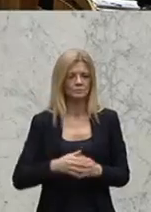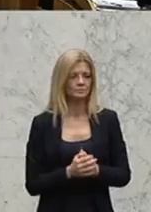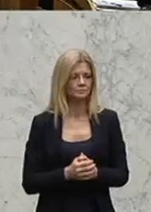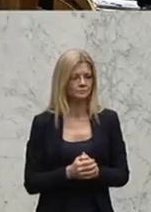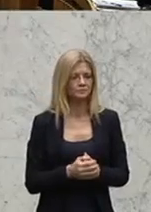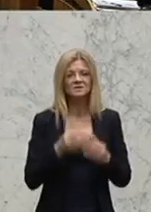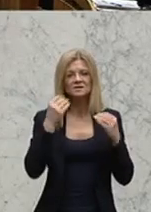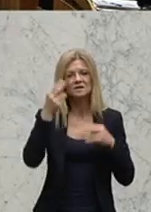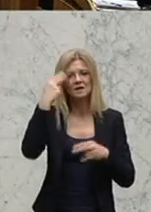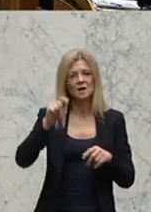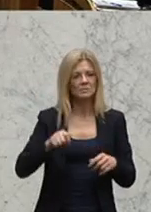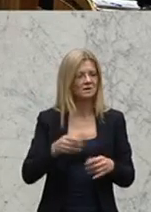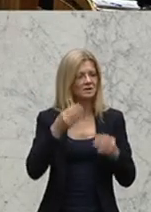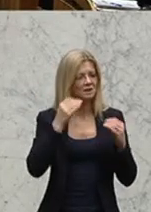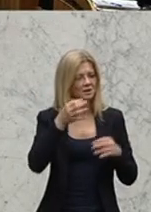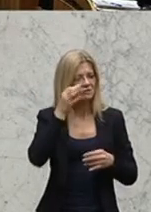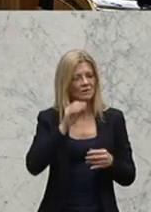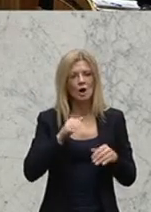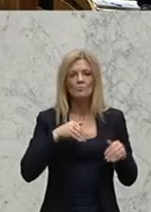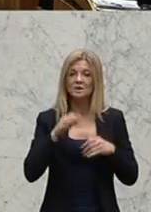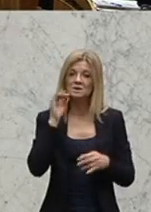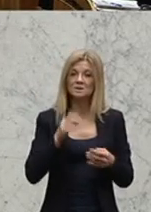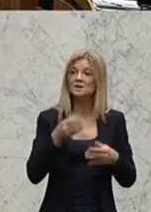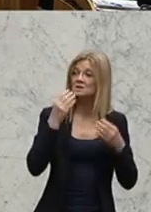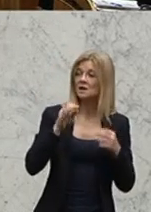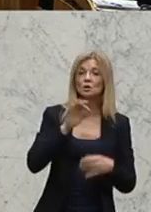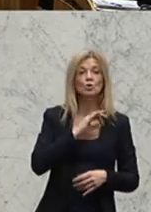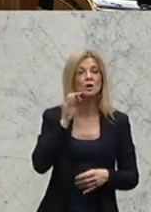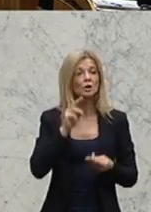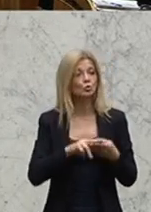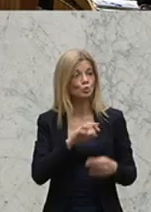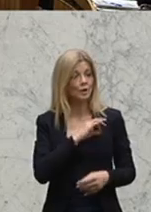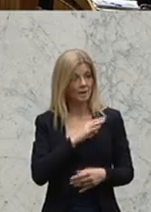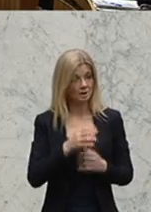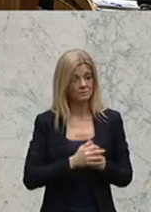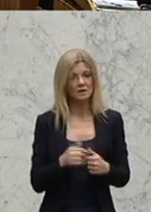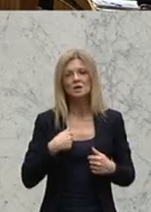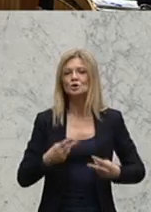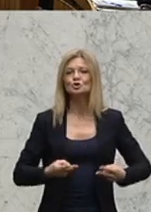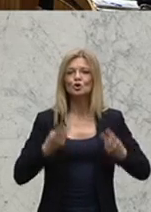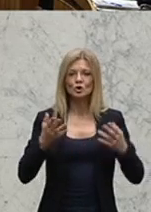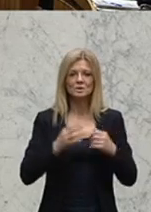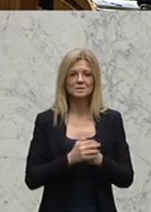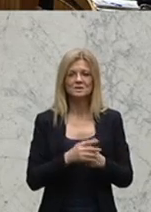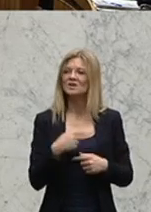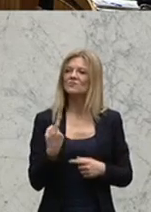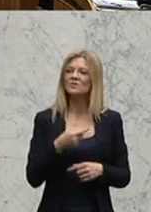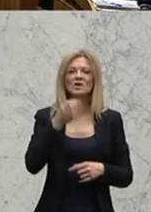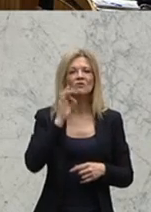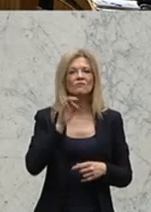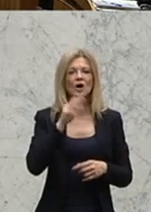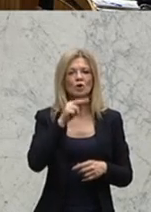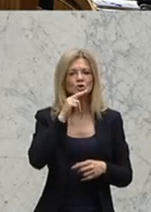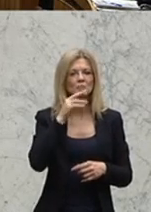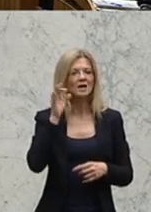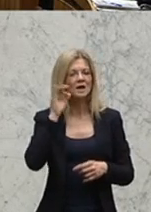Sehr geehrter Herr Präsident, Claudia Angeloit-Garmon von der Kolleginnen und Kollegen hat das Wort. Ich bin sehr stolz darauf, dass wir es als Frauensprecherinnenrunde